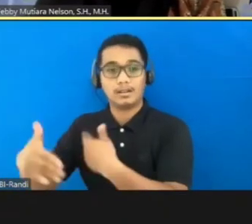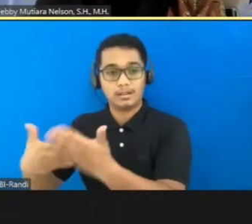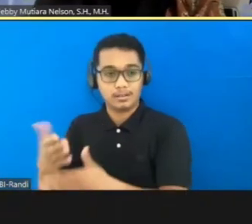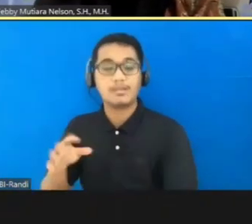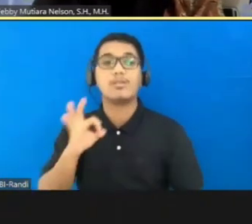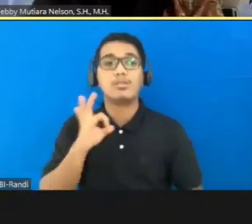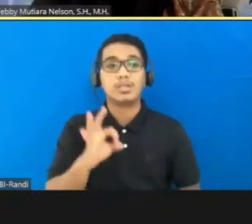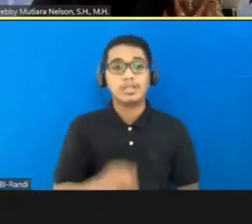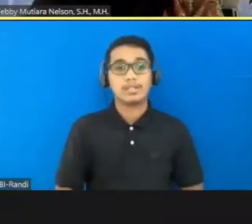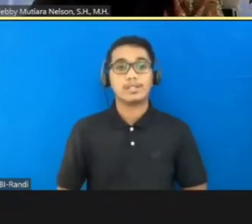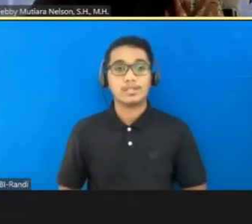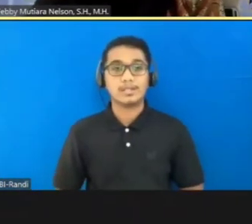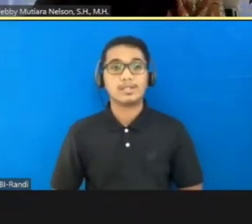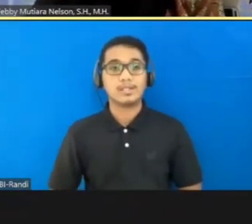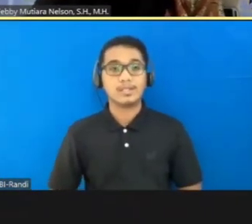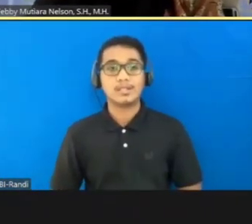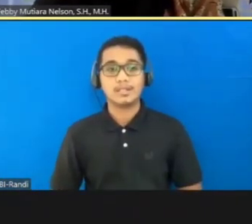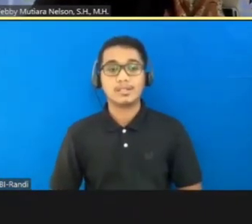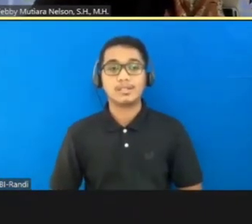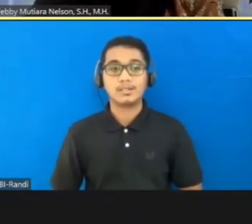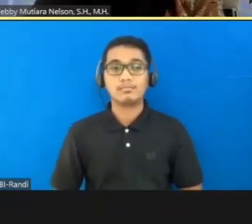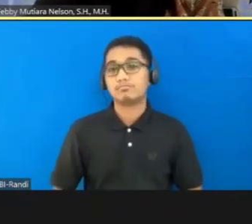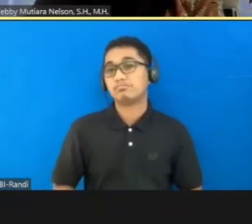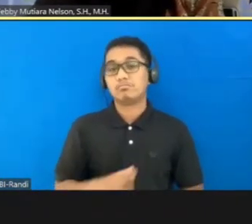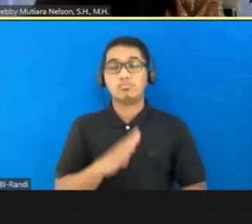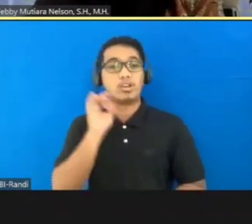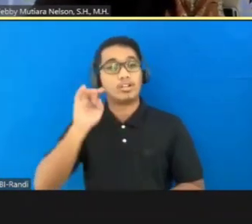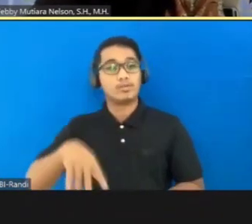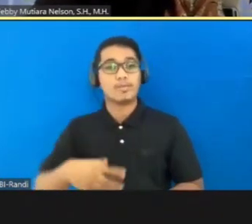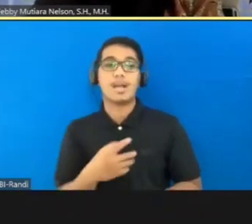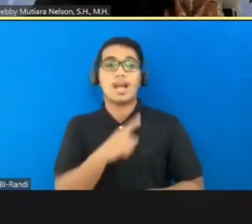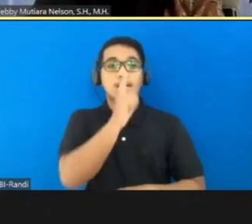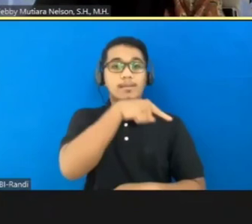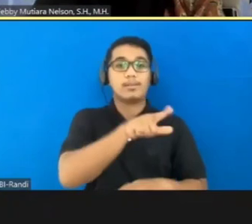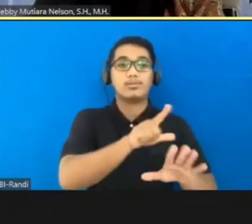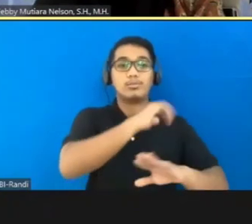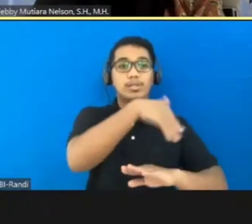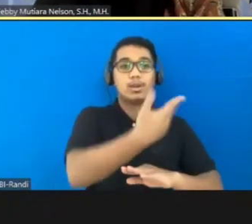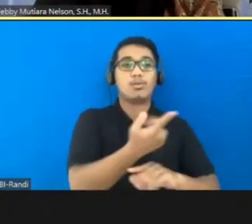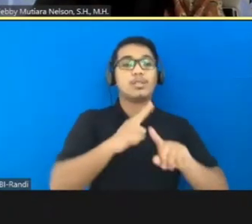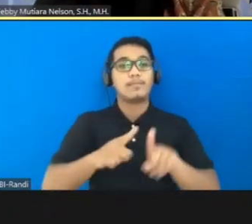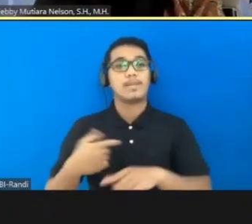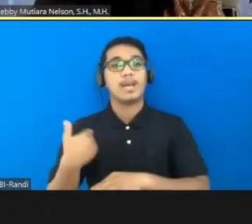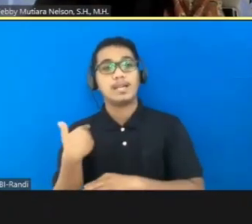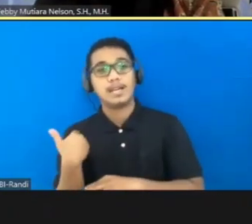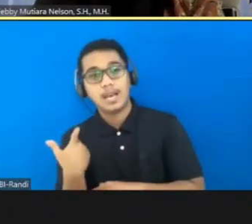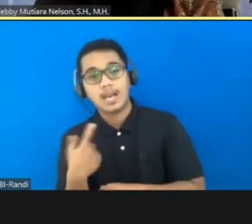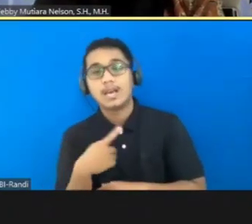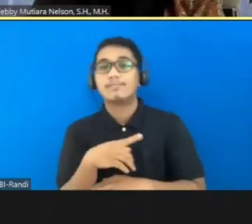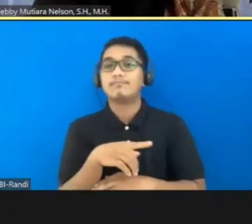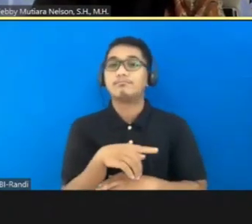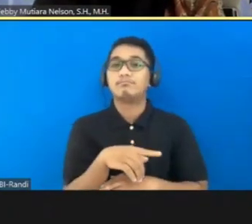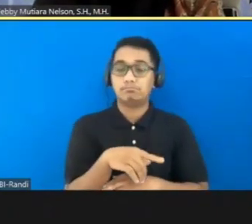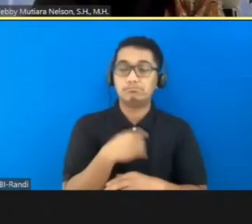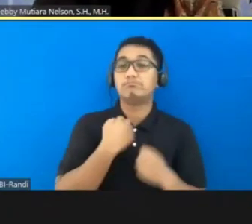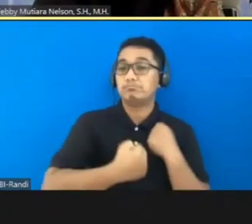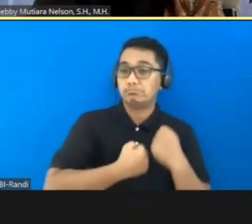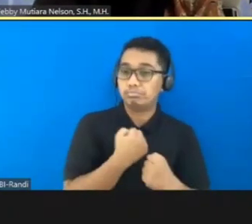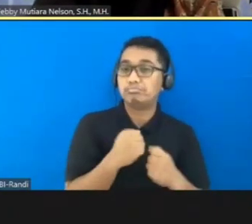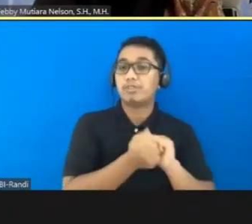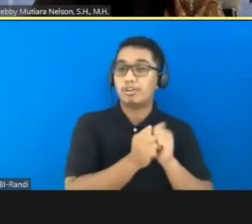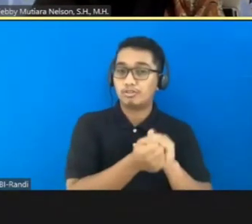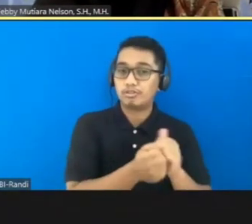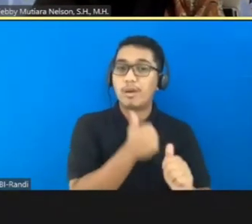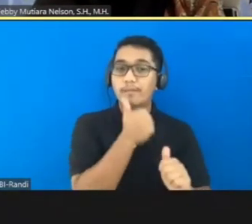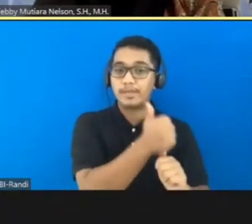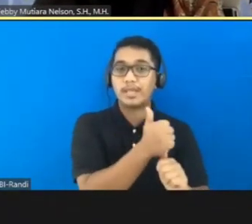baik, tindak pidana yang dapat dinegosiasikan menurut saya tidak hanya tindak pidana di bawah ancaman 7 tahun. Tapi ada beberapa tindak pidana menurut saya yang bisa dengan